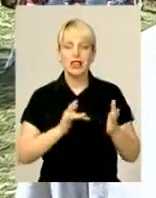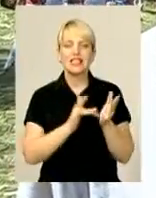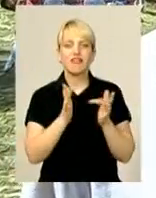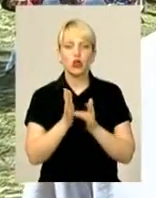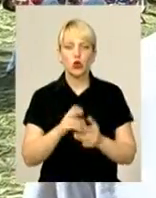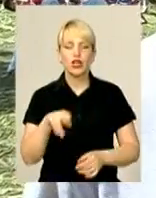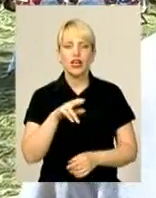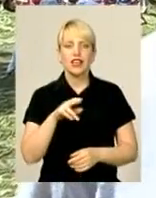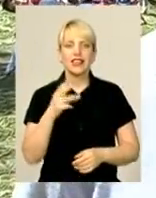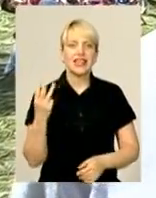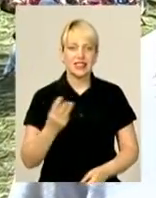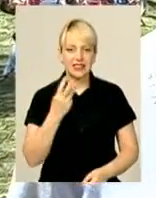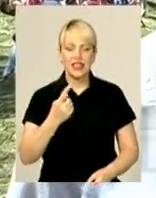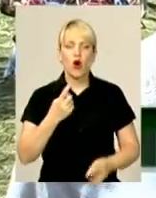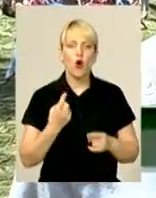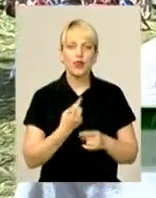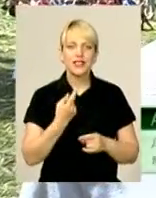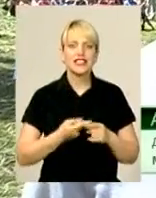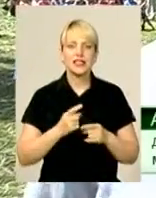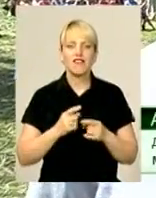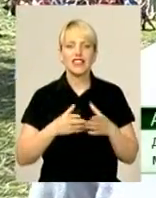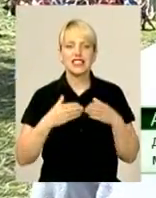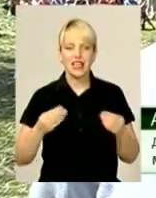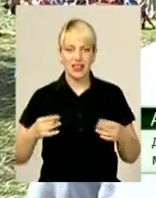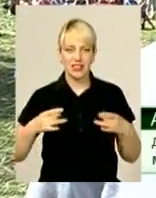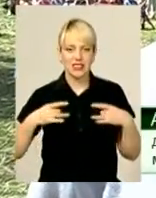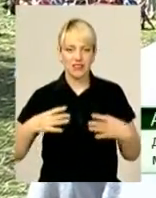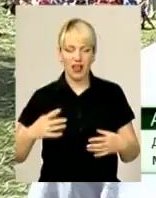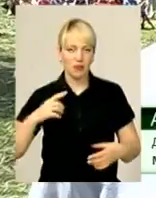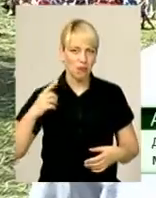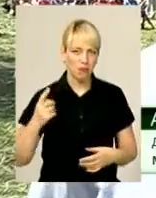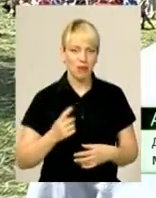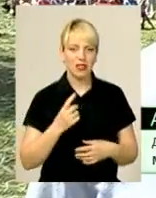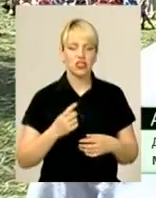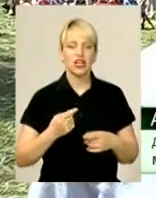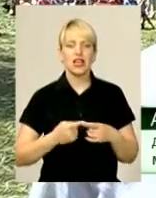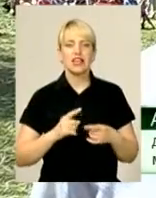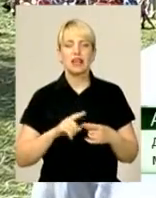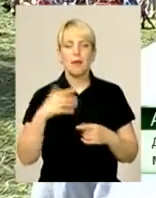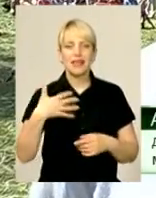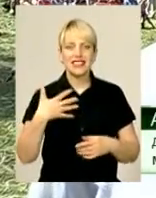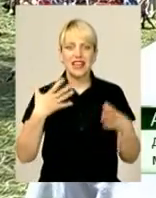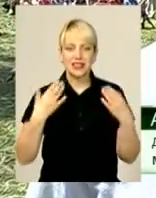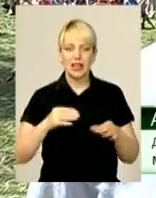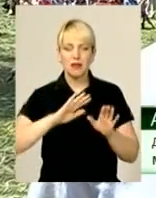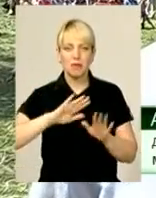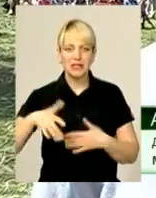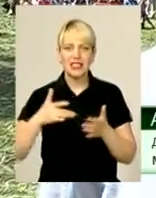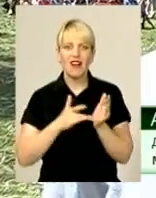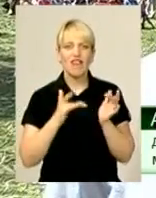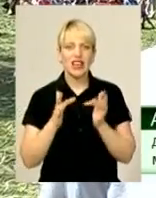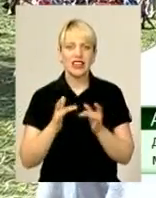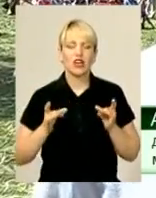з перших свят весняного циклу. І якраз на 50-й день після Великодня